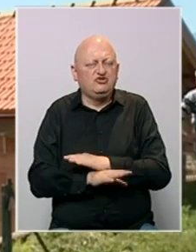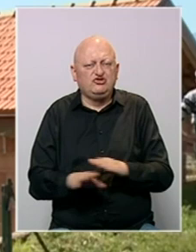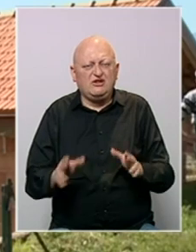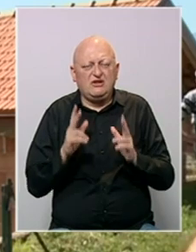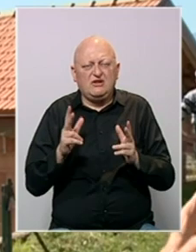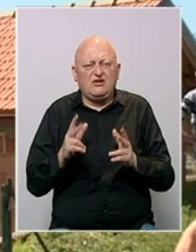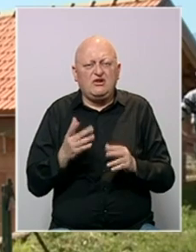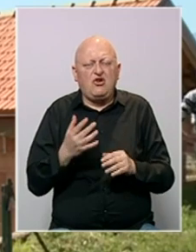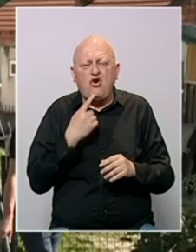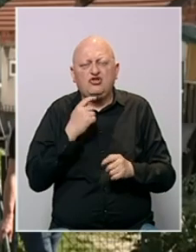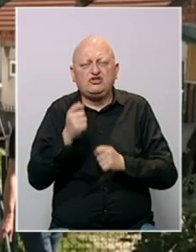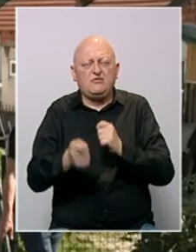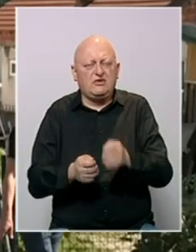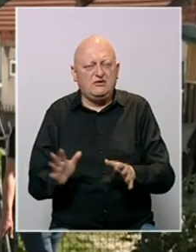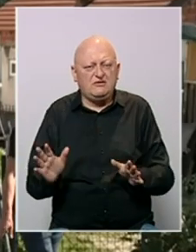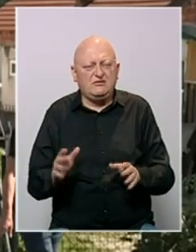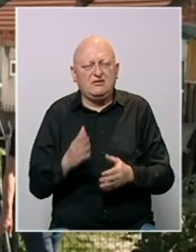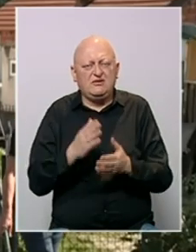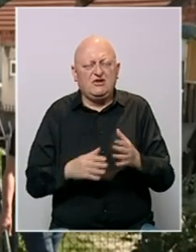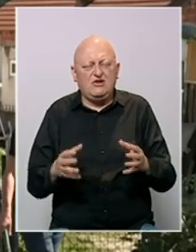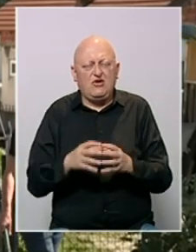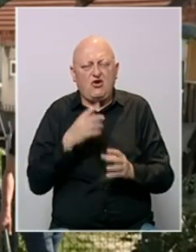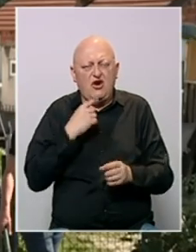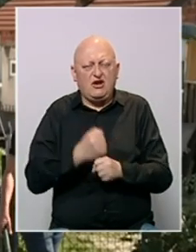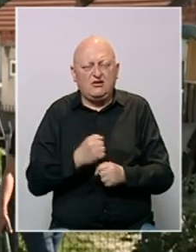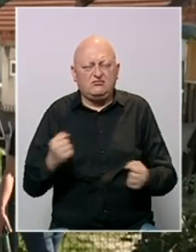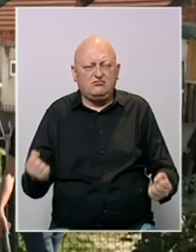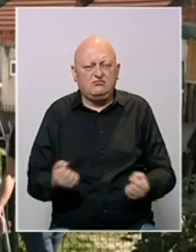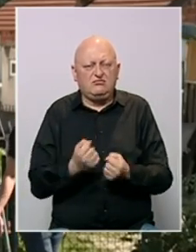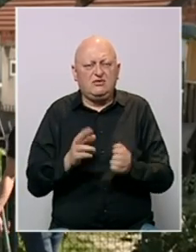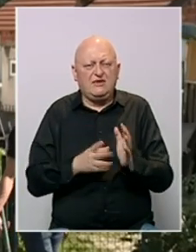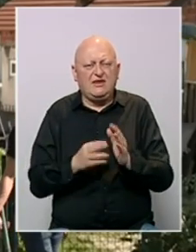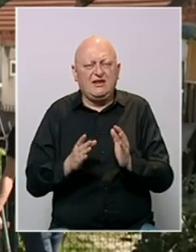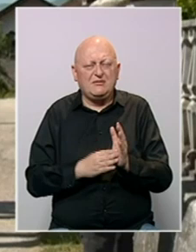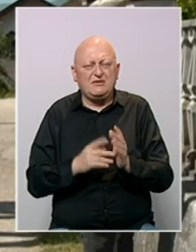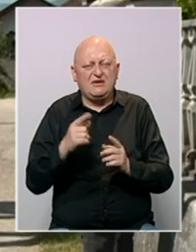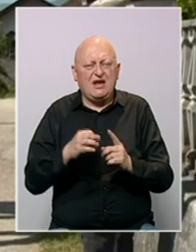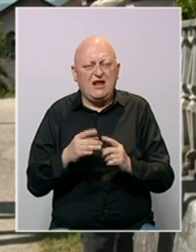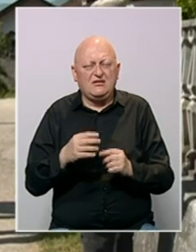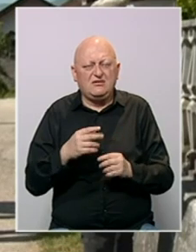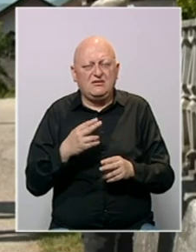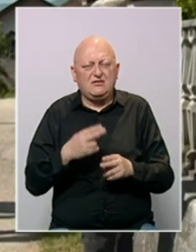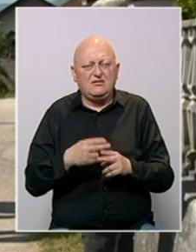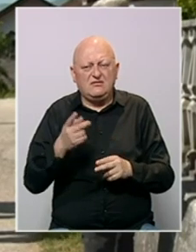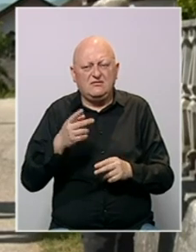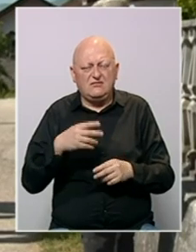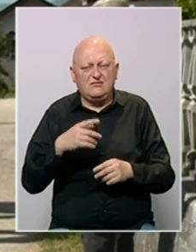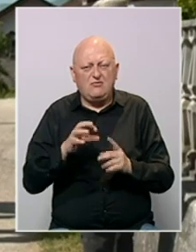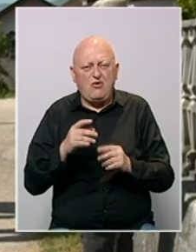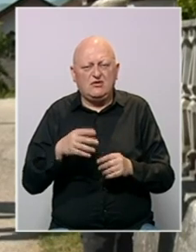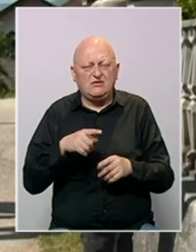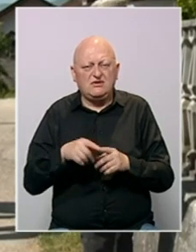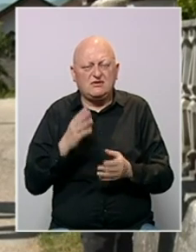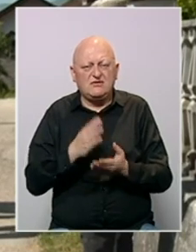tražio, ako niko šta da, da. Dio ekipe koja radi punom parom je i Nermin Kantarević. I njemu su ranije mještani pokoja na